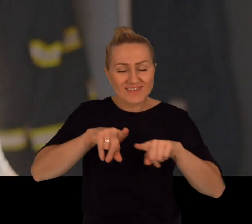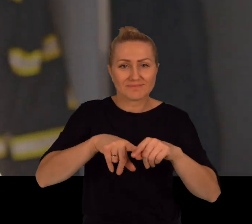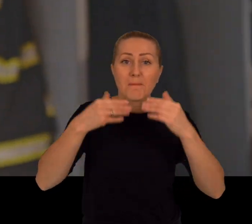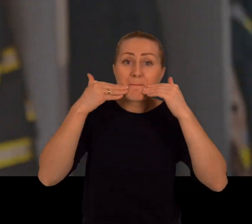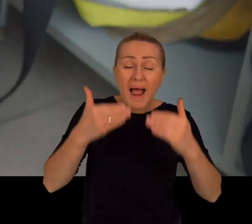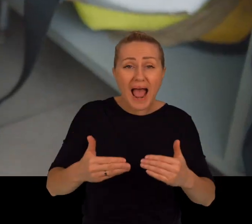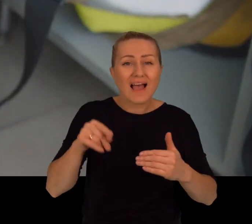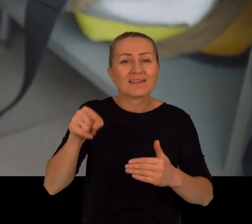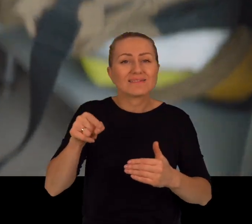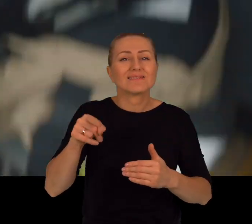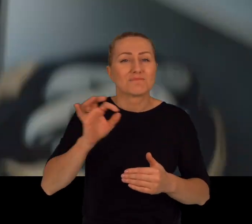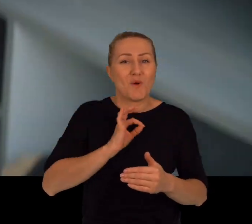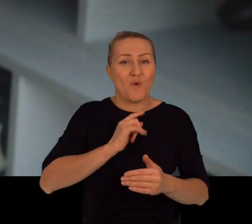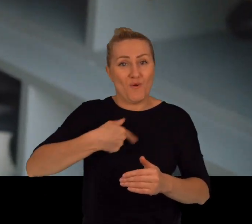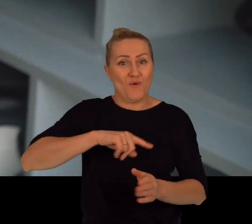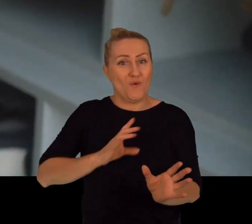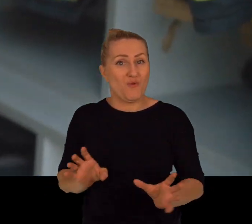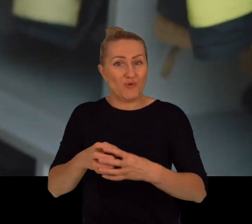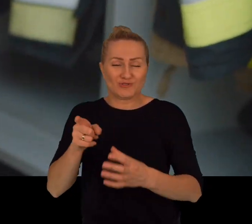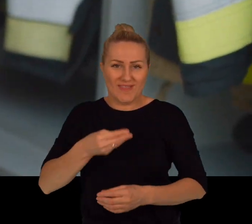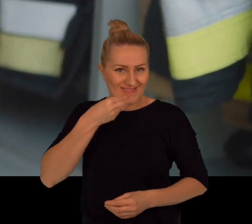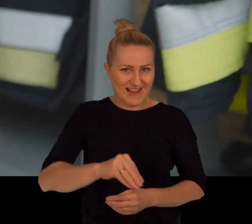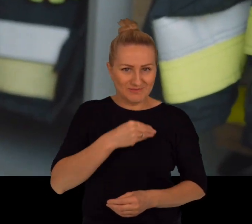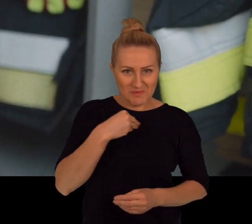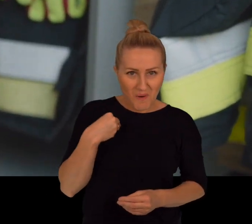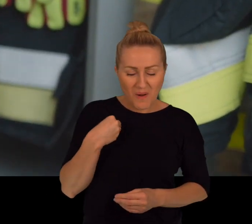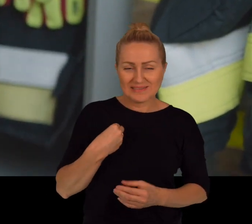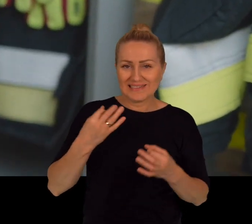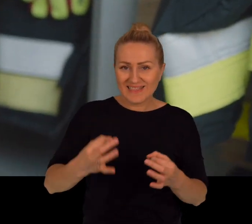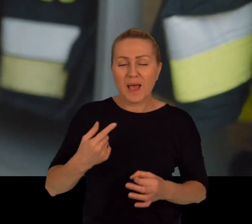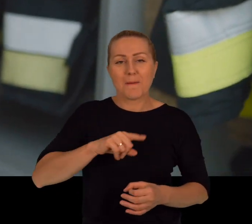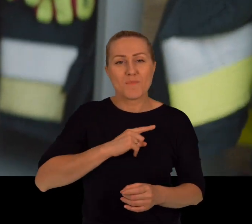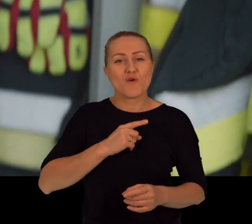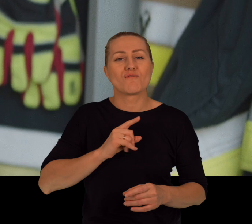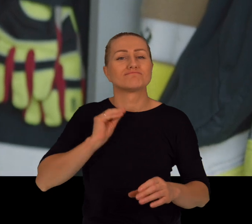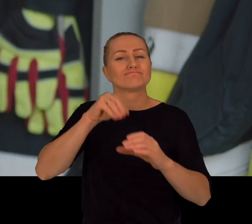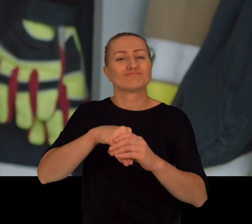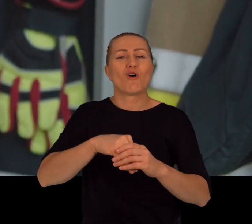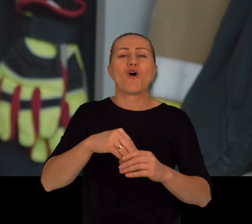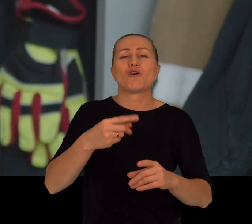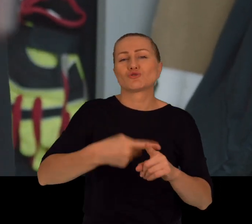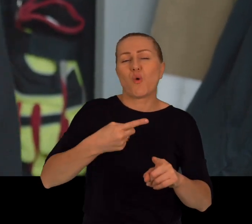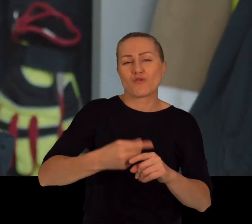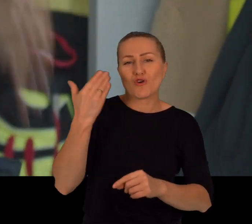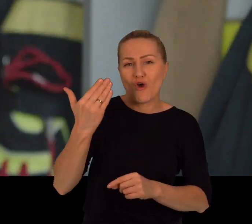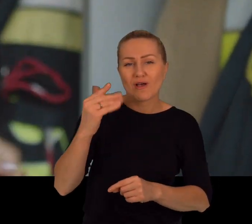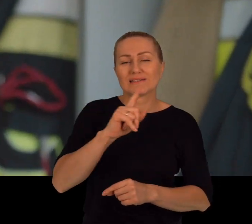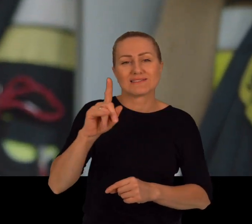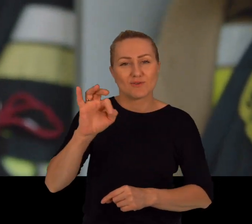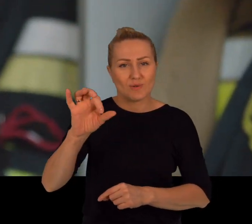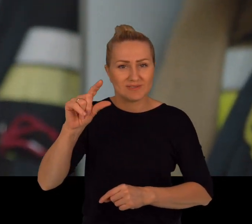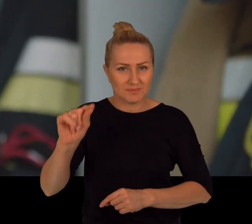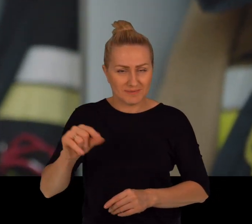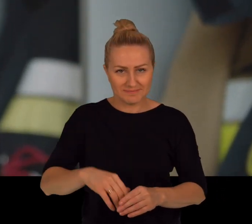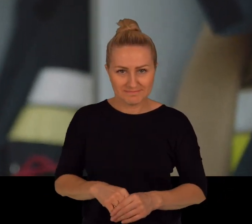Przez to, że zostałyśmy, że ta nasza drużyna jest najlepsza w kraju. Obecnie pełnimy funkcję członka honorowego zarządu głównego